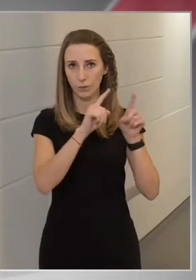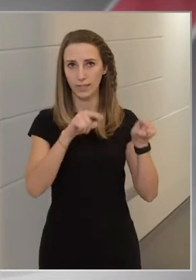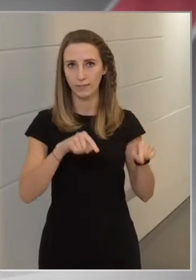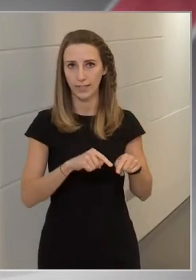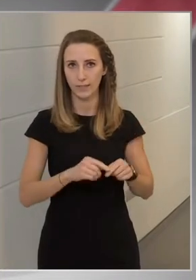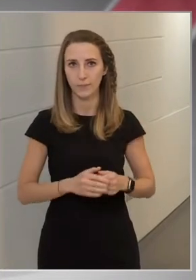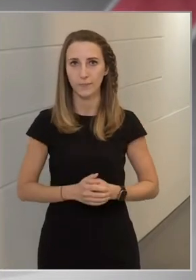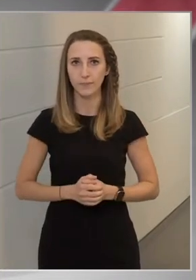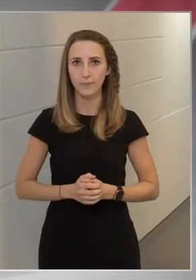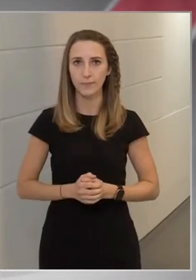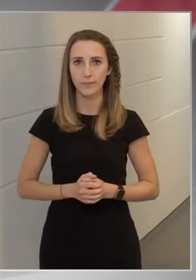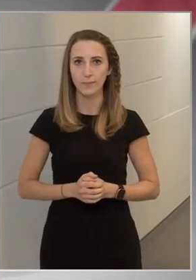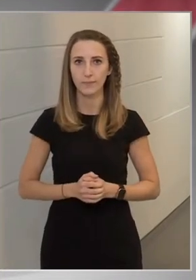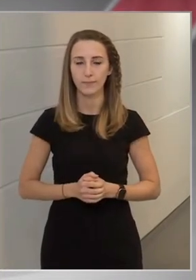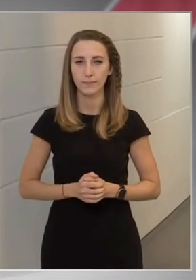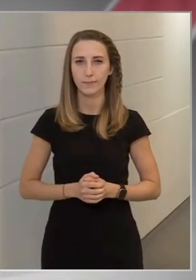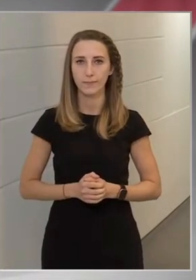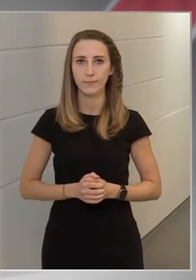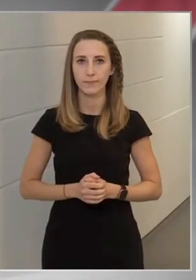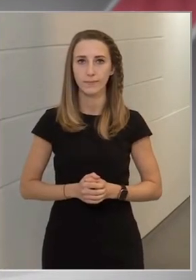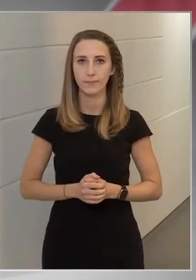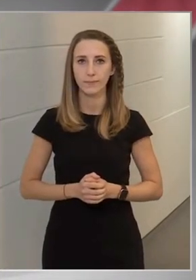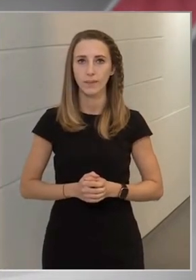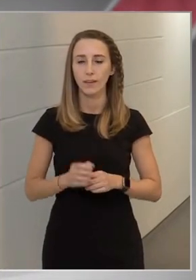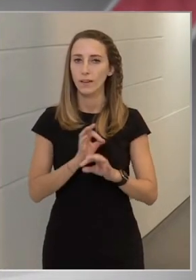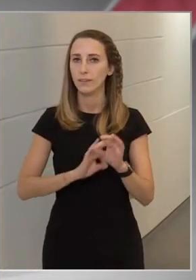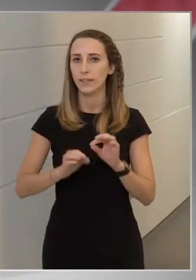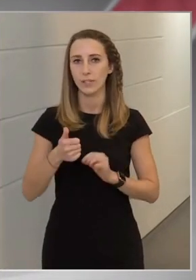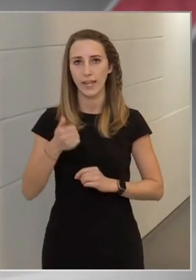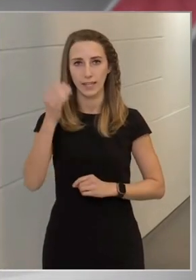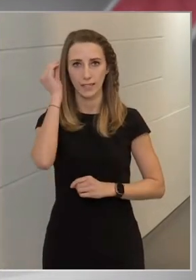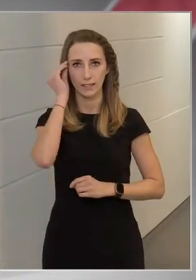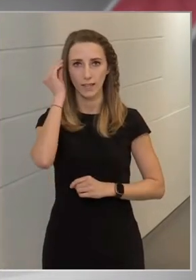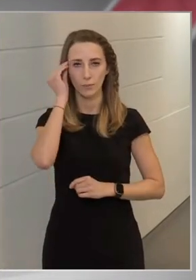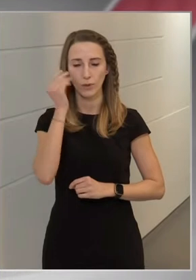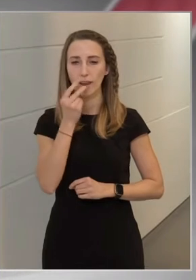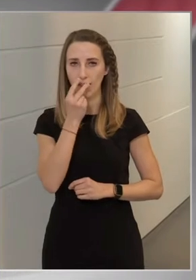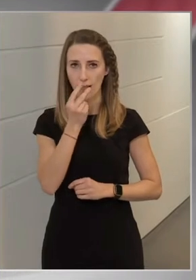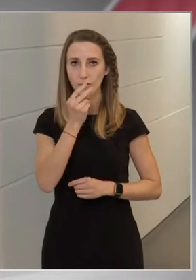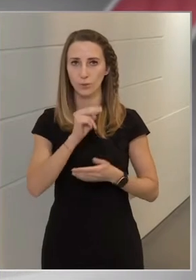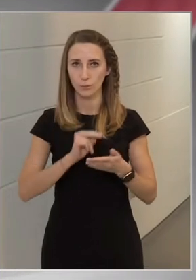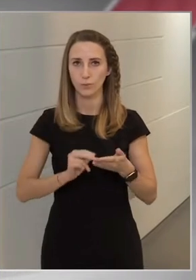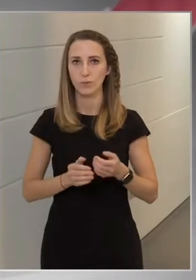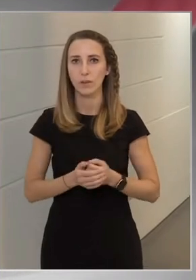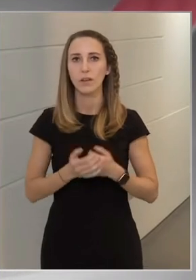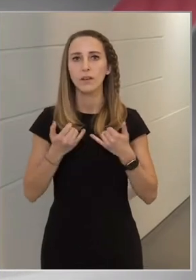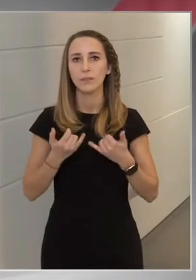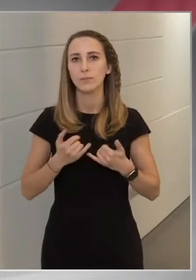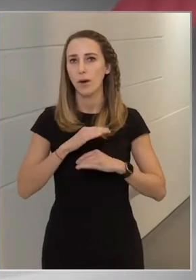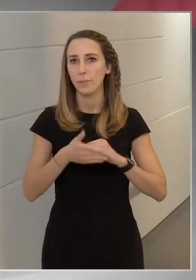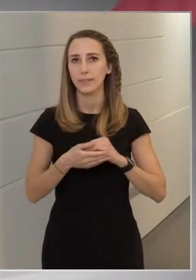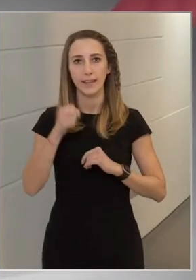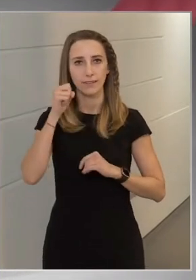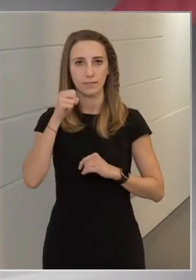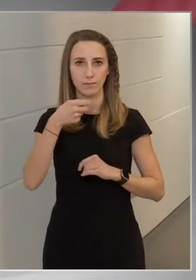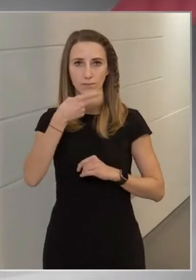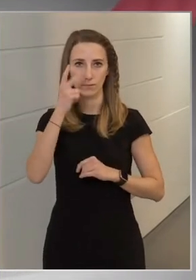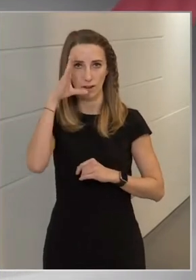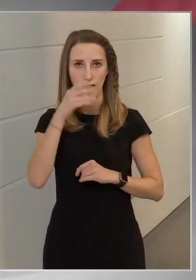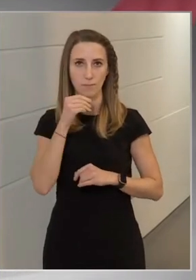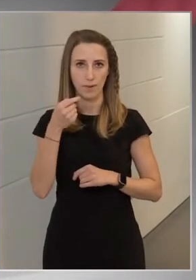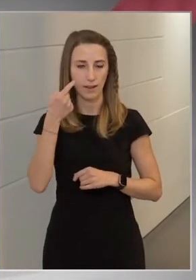Ha azt teljesen egyértelműen látjuk, és ma minden szakember egyetért